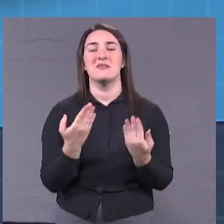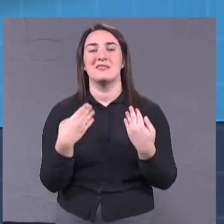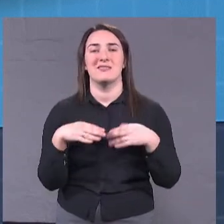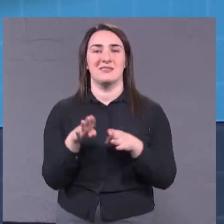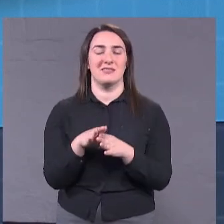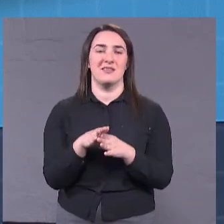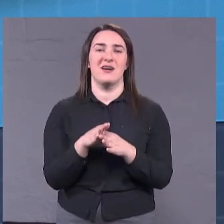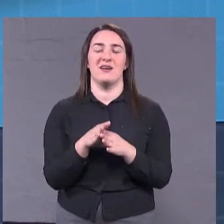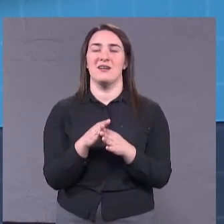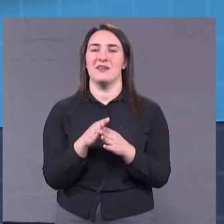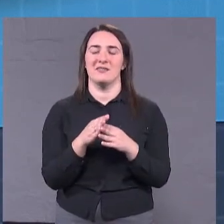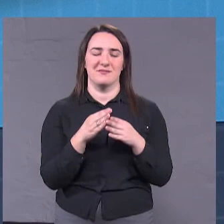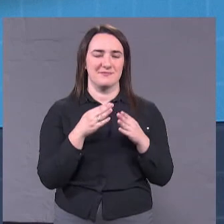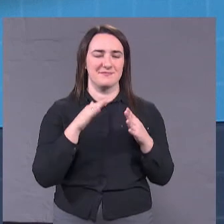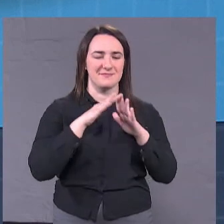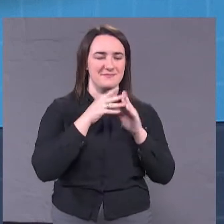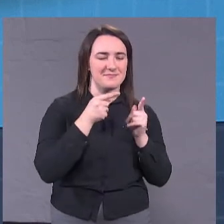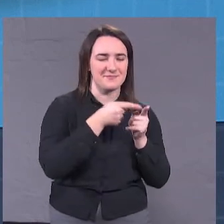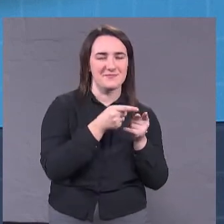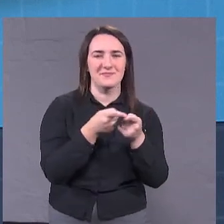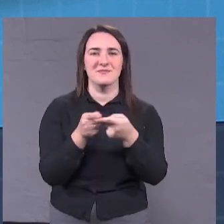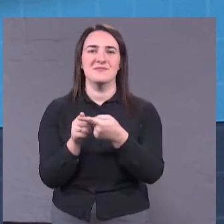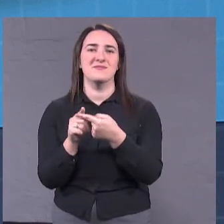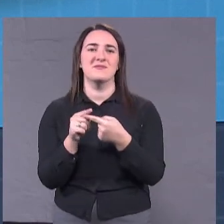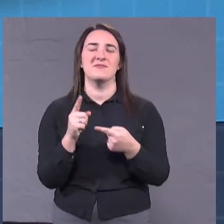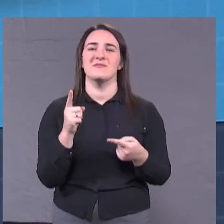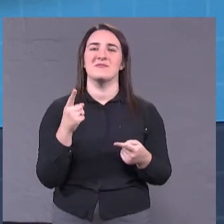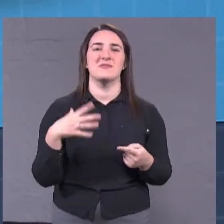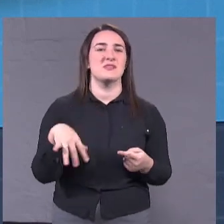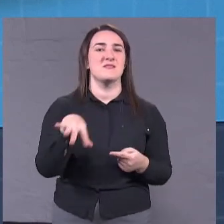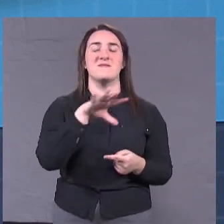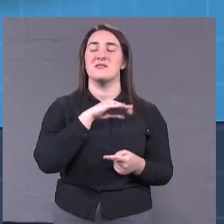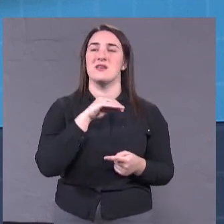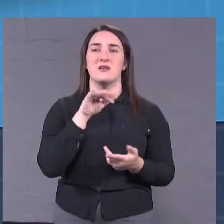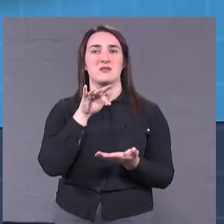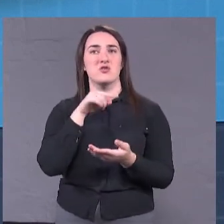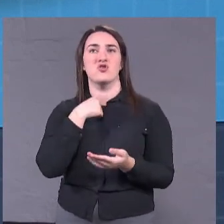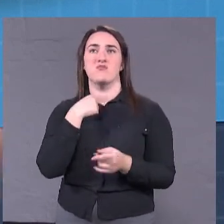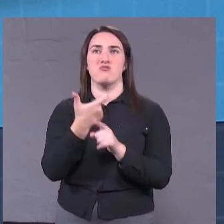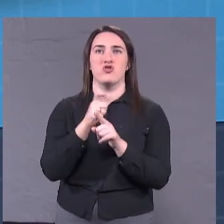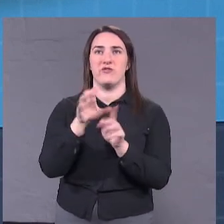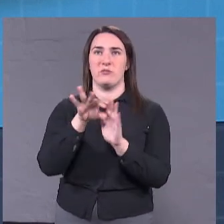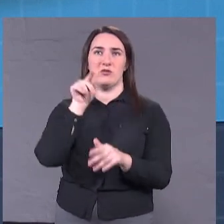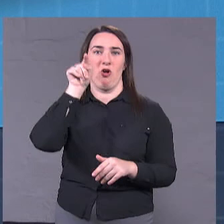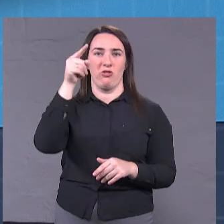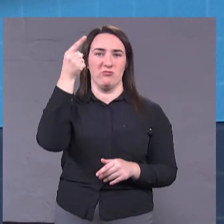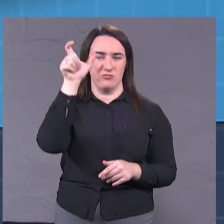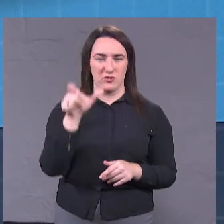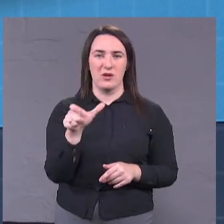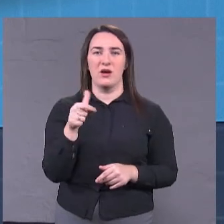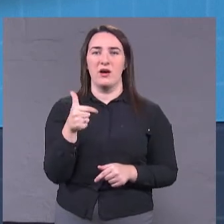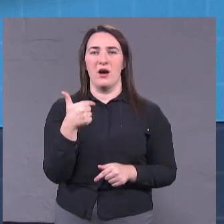поселкам готові голосувати за одного із наших кандидатів. розповідь з ціними